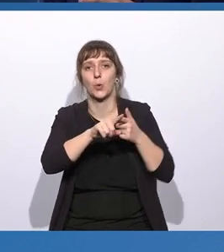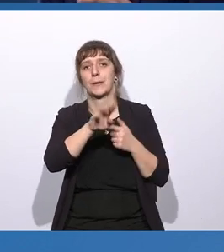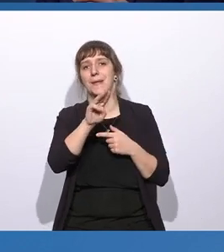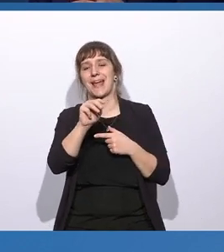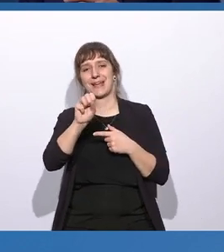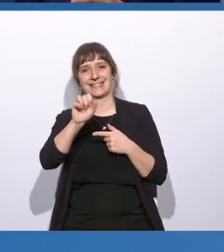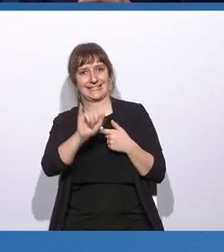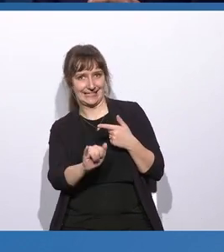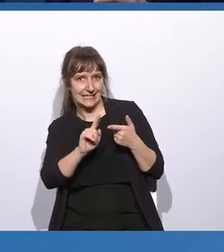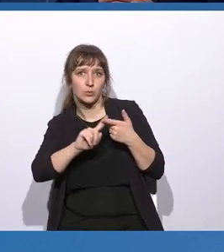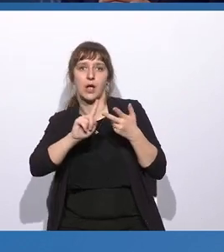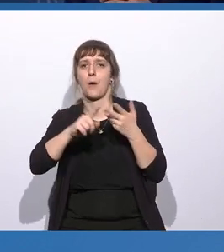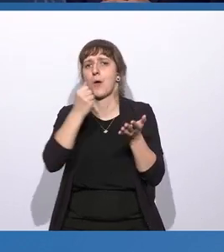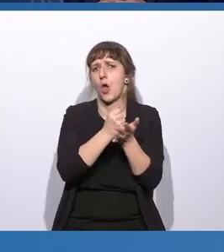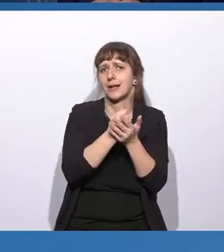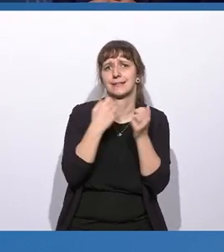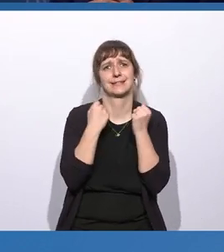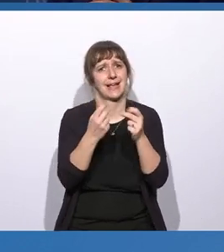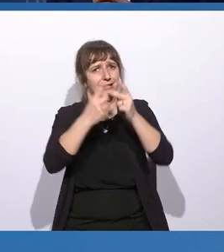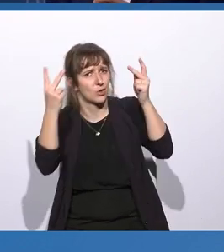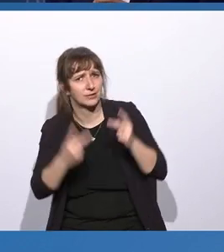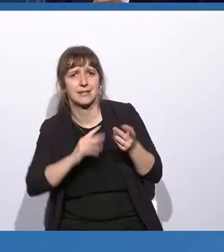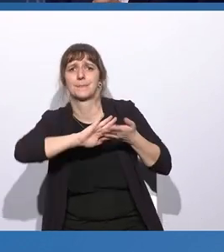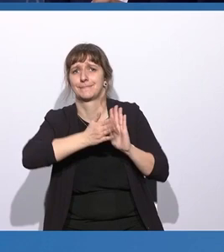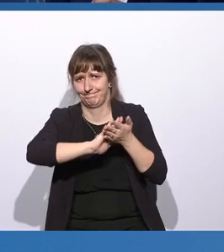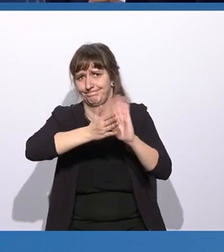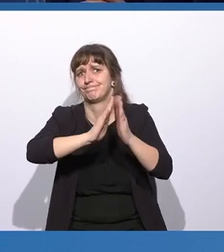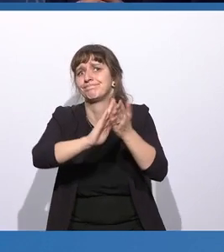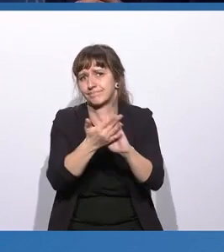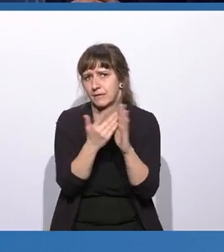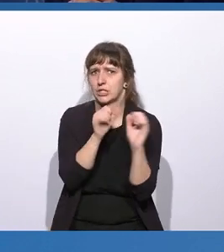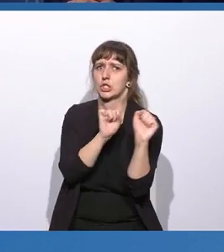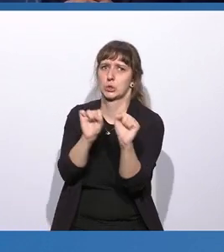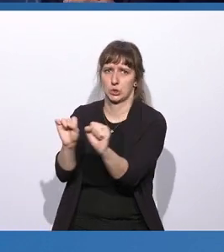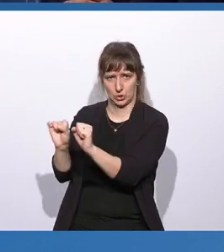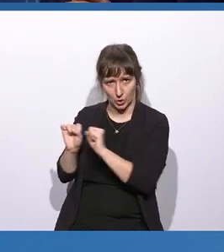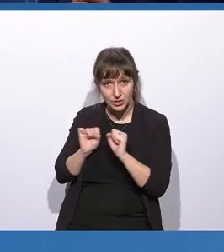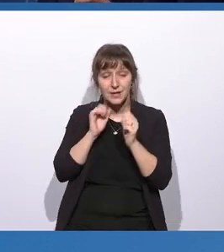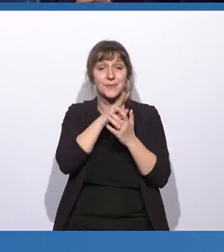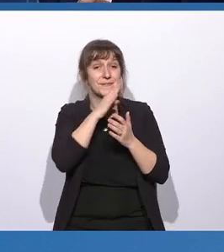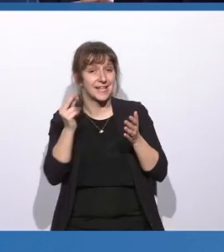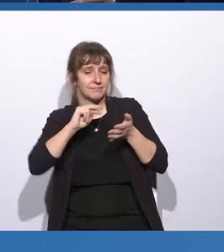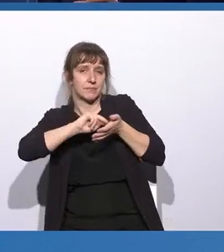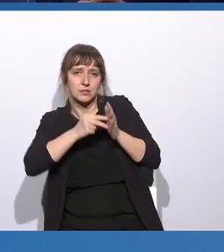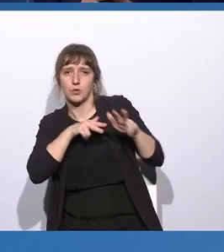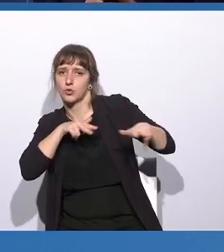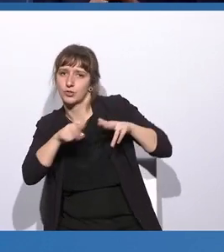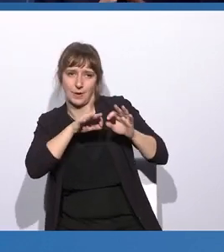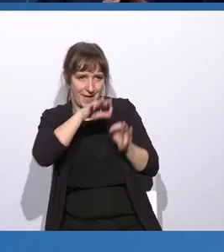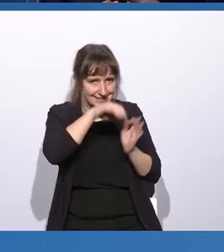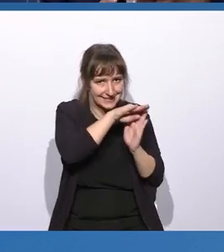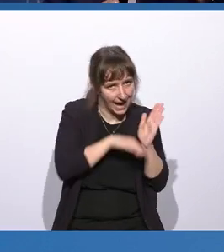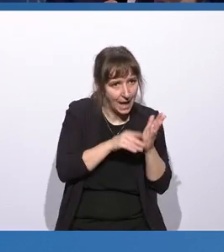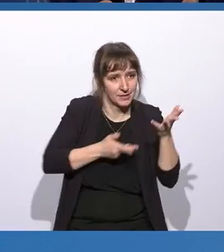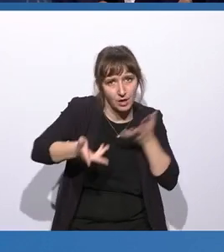abgestimmt sind und hier einen engen Austausch, der letztlich durch diese vielen organisatorisch-technischen Maßnahmen es